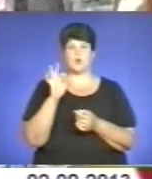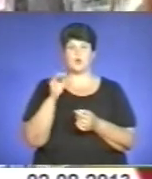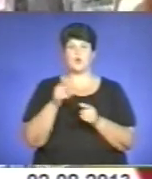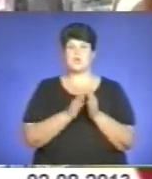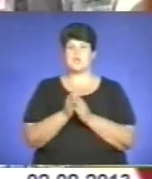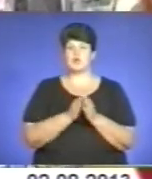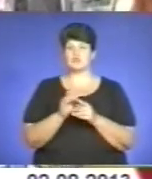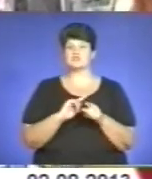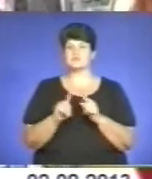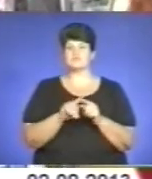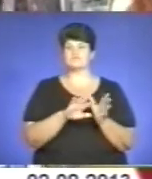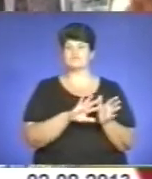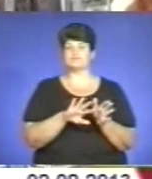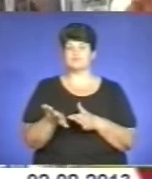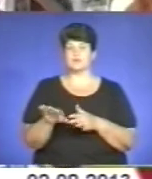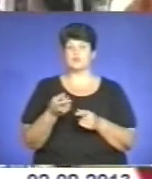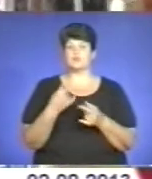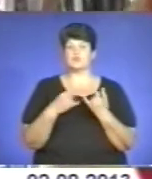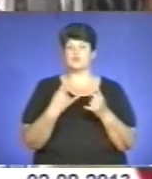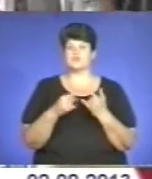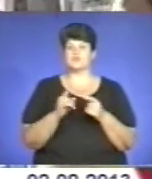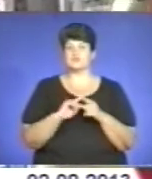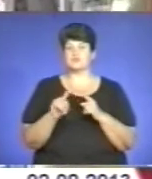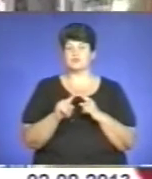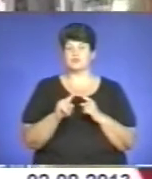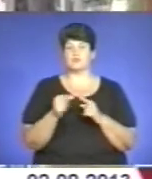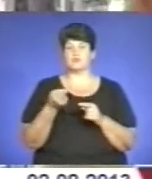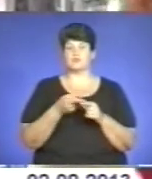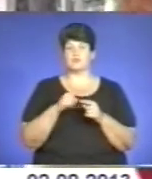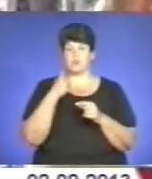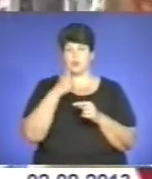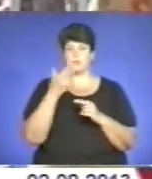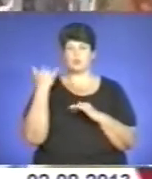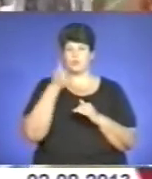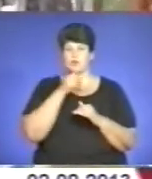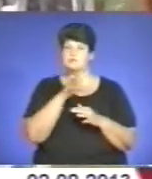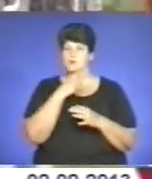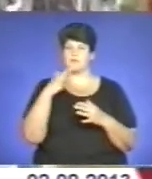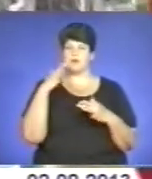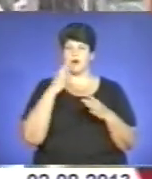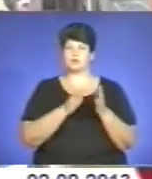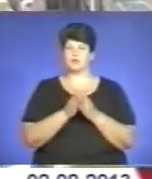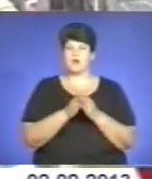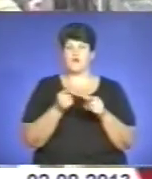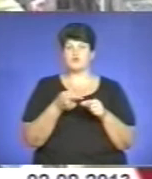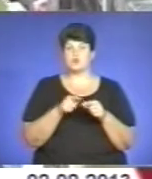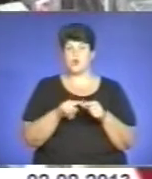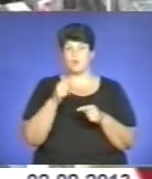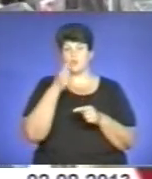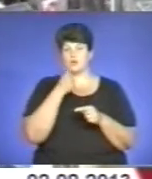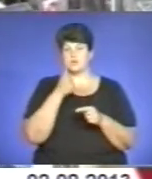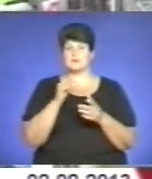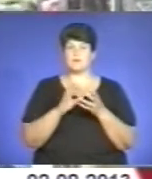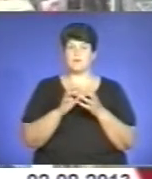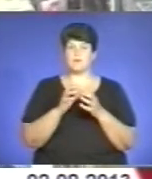тому що жовтіє швидко цього року. Минулого року на огірок був рожай. Цього року, як на помідори, дивлюсь, не дуже,